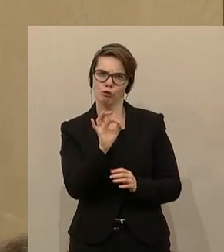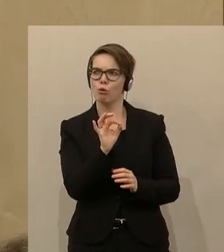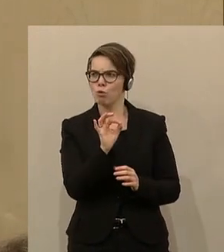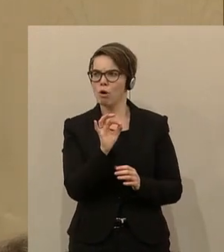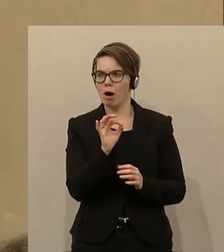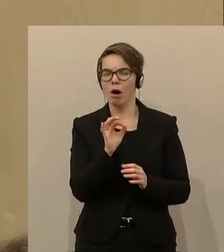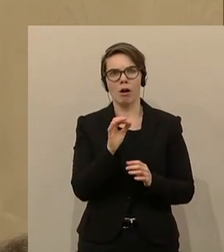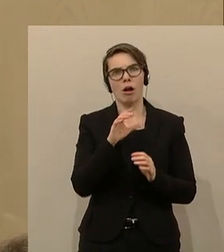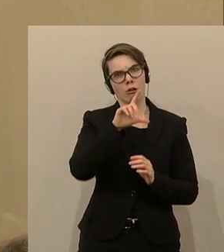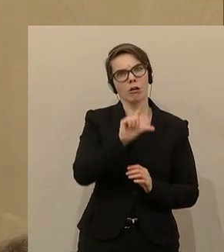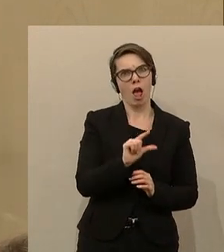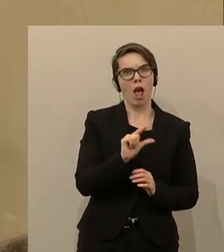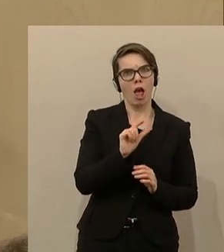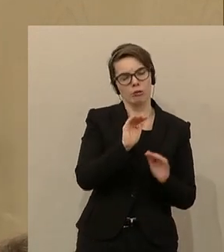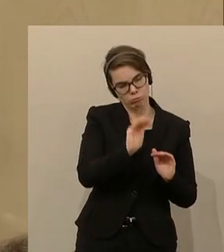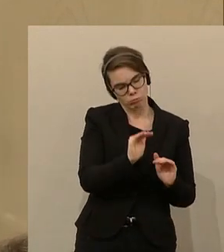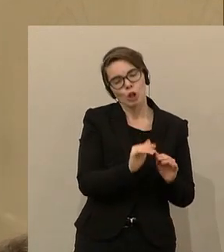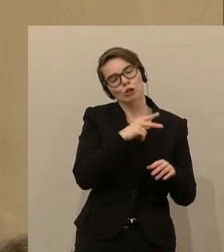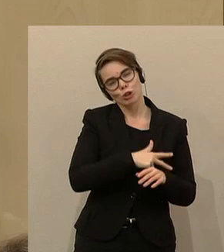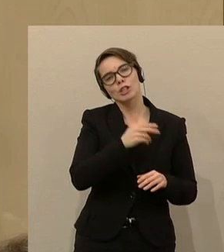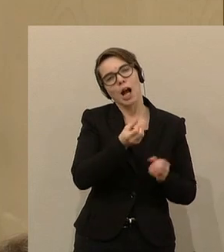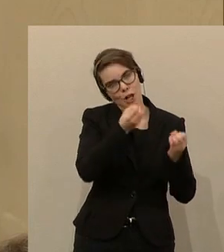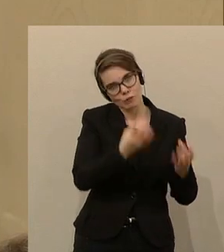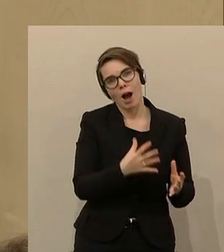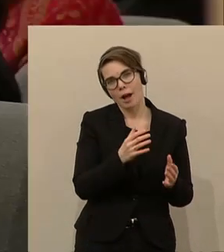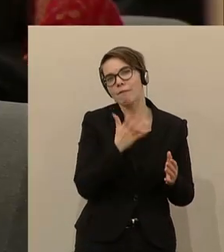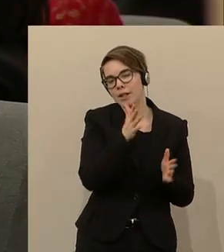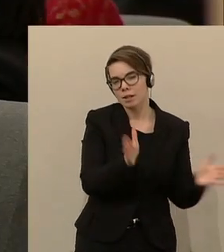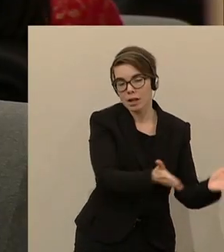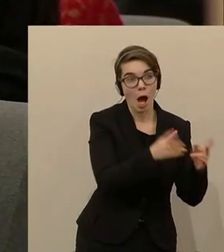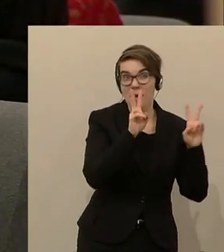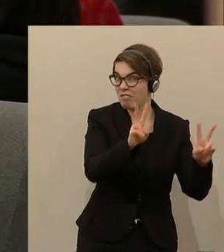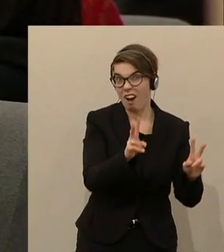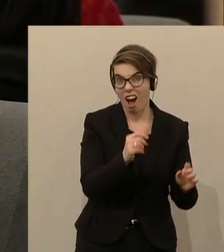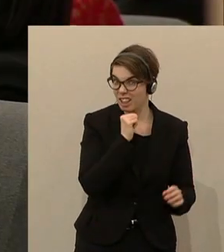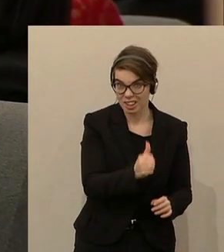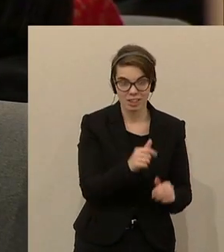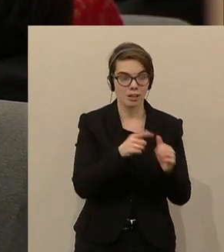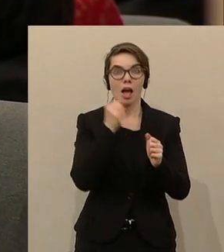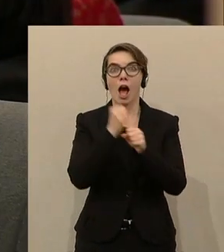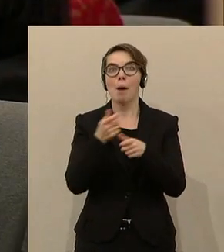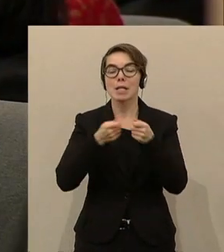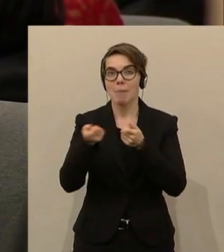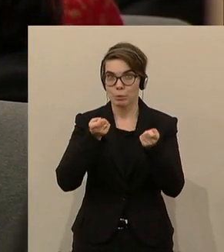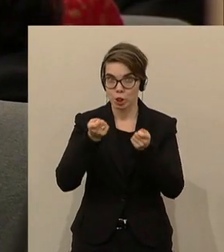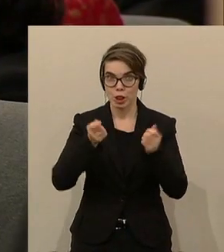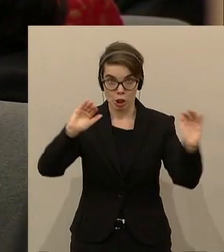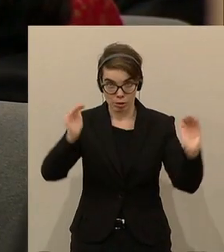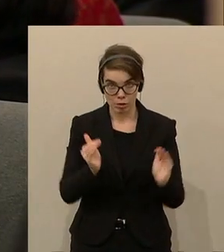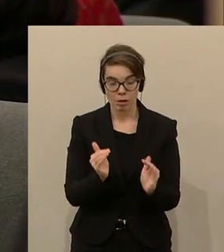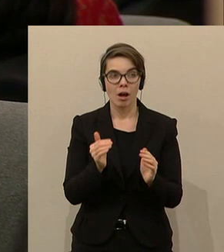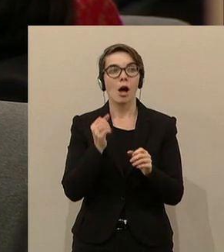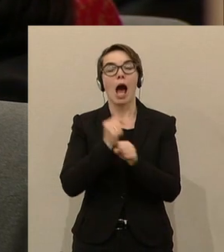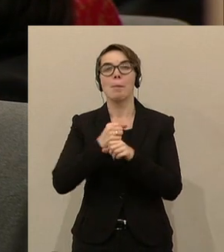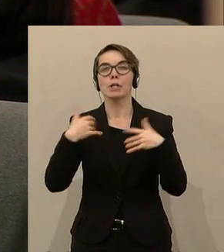passiert? Die sozialen Schwachen werden als erstes im Regen stehen gelassen. Kürzung von Arbeitsmarktpolitik, damit ja, die Arbeitslosigkeit nicht